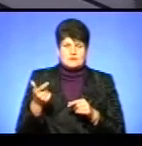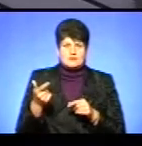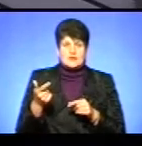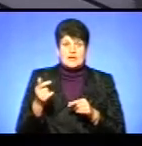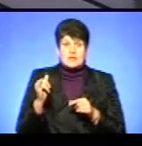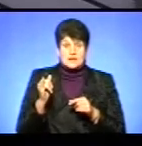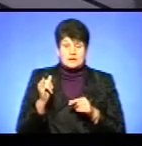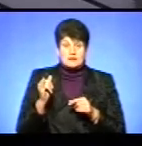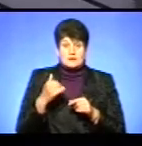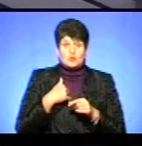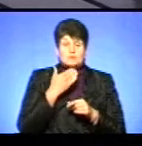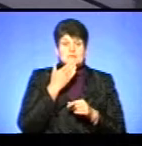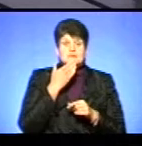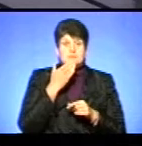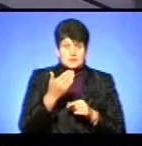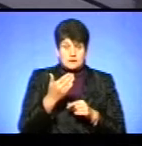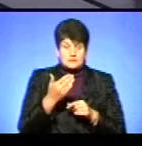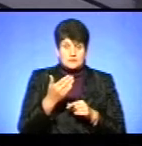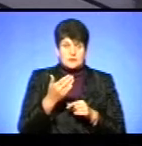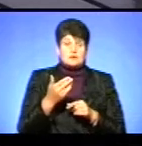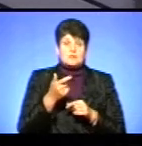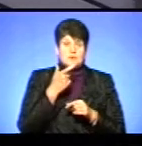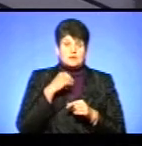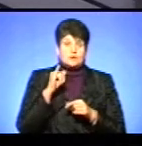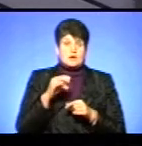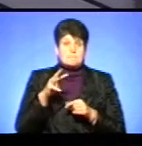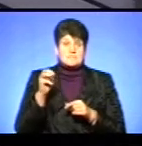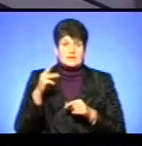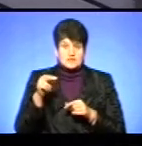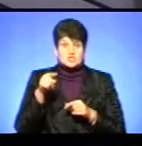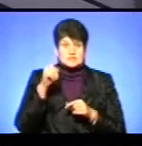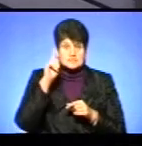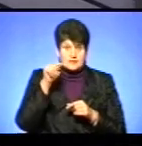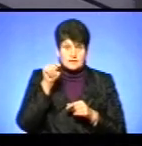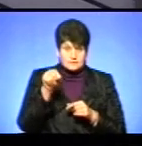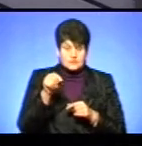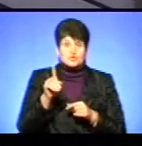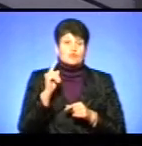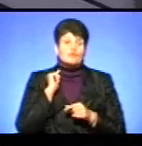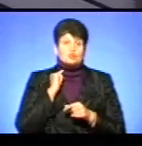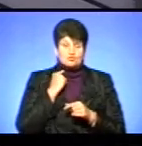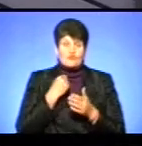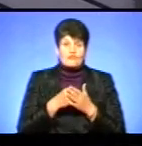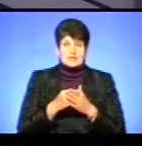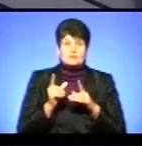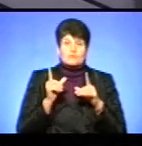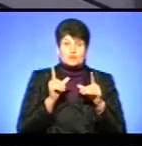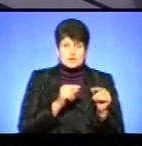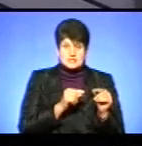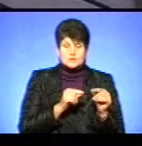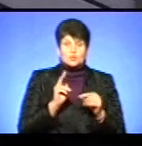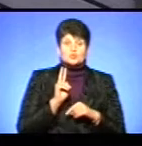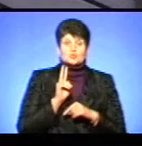І, власне, я хотів би запитати пана Ігорема Надинського, чи відомо вам, що в Луцьку вартість проїзду у